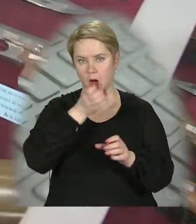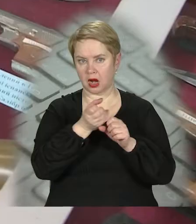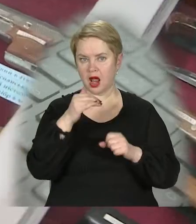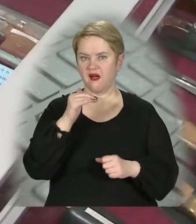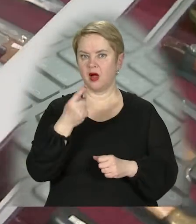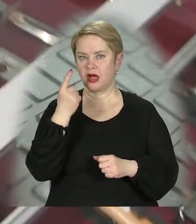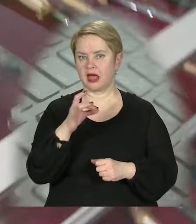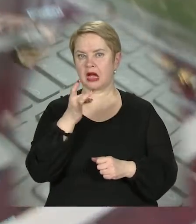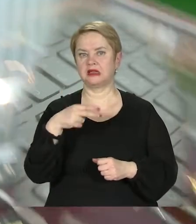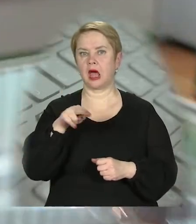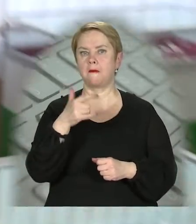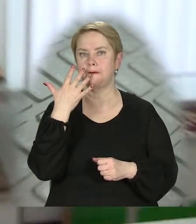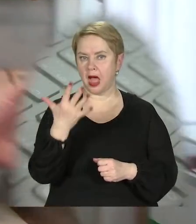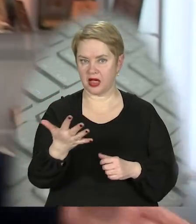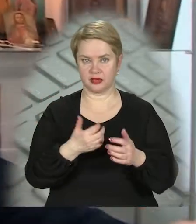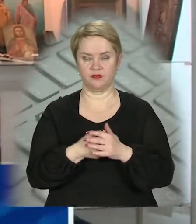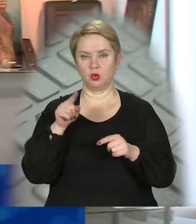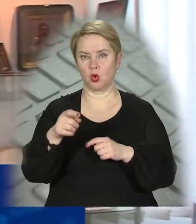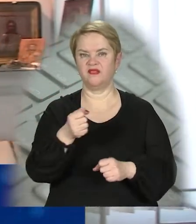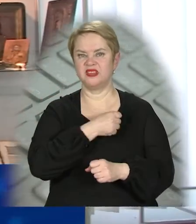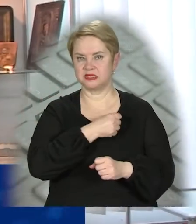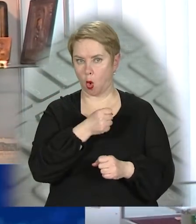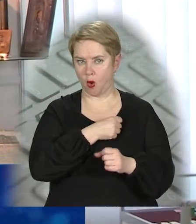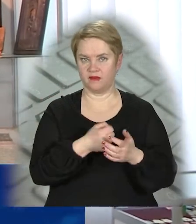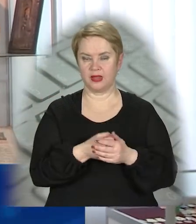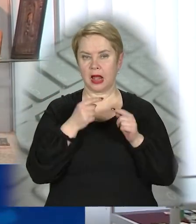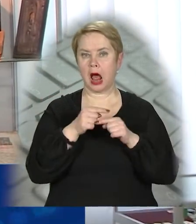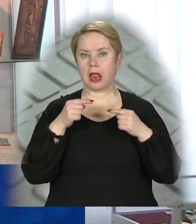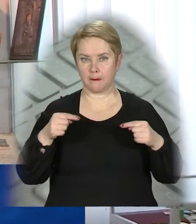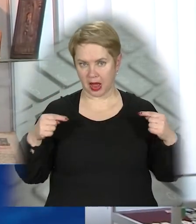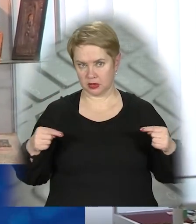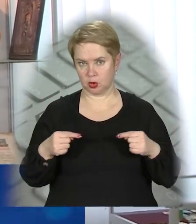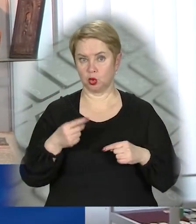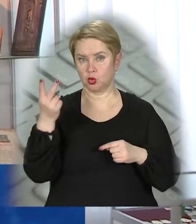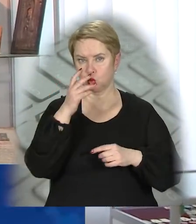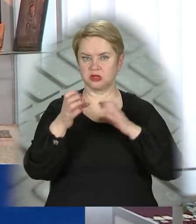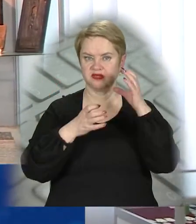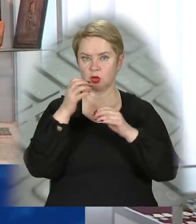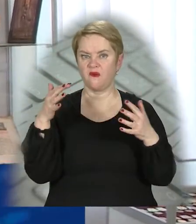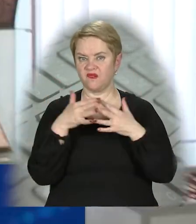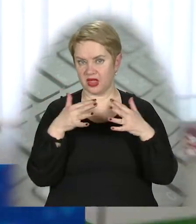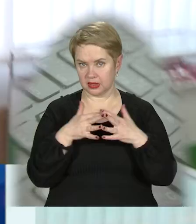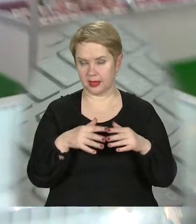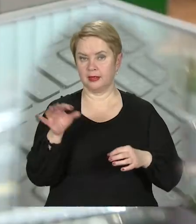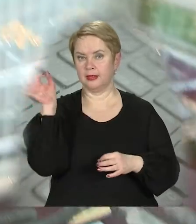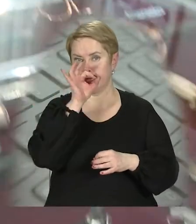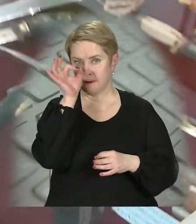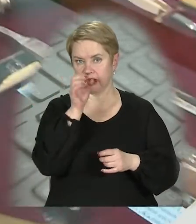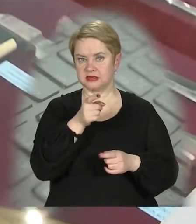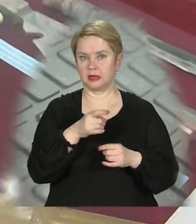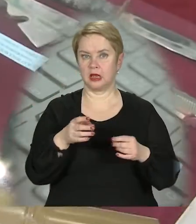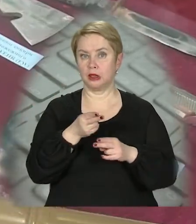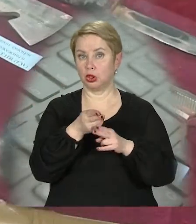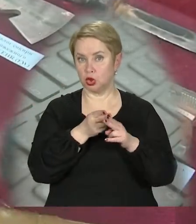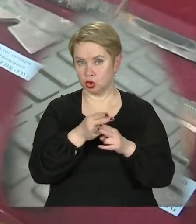Ф1 і РГД-5. Тут військові елементи Другої світової війни. От німецький пехотний